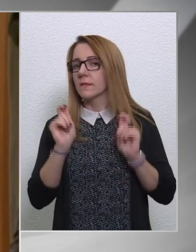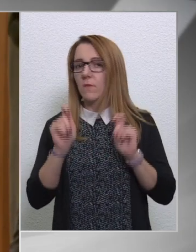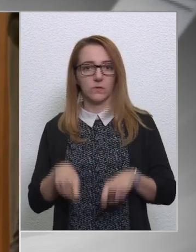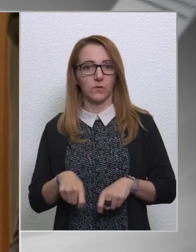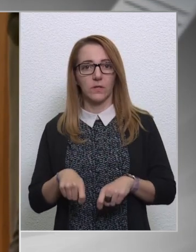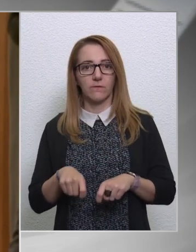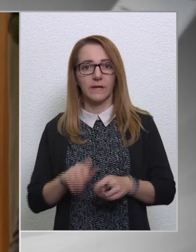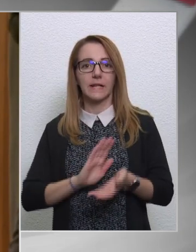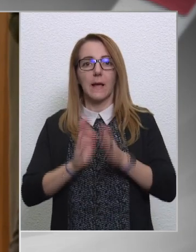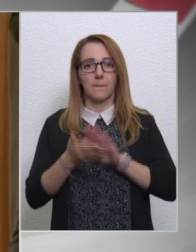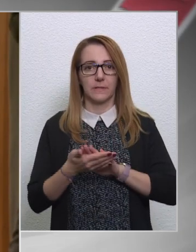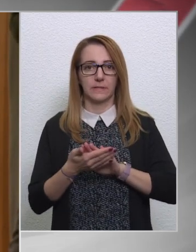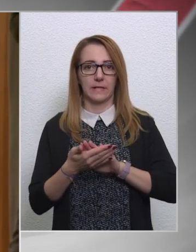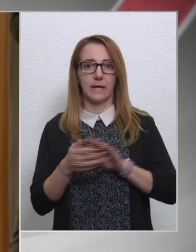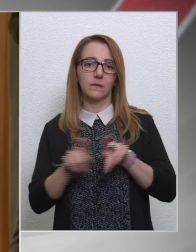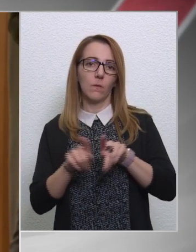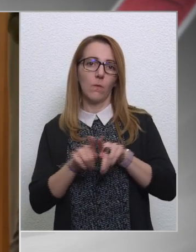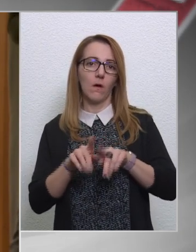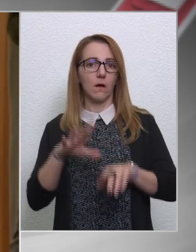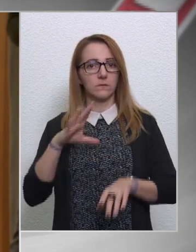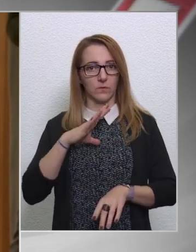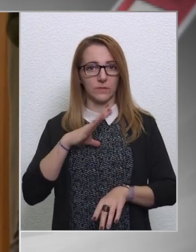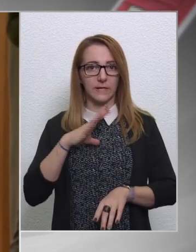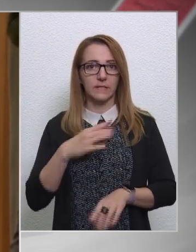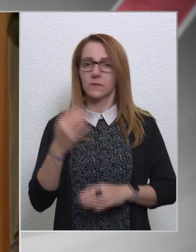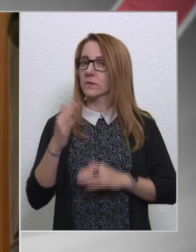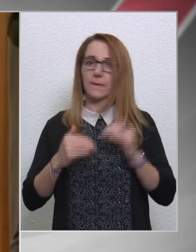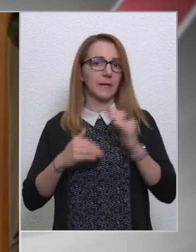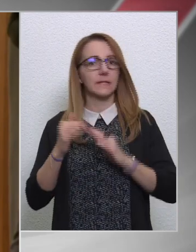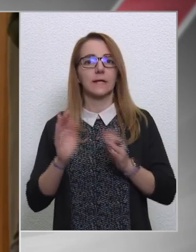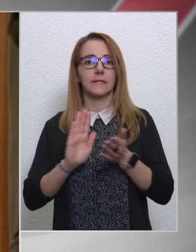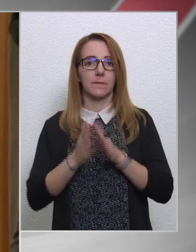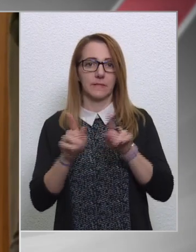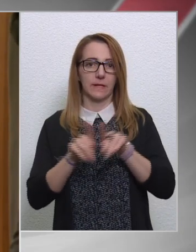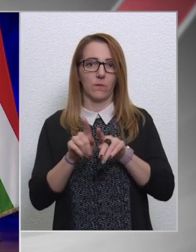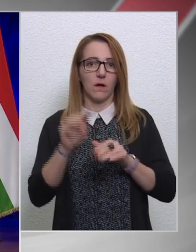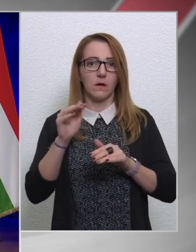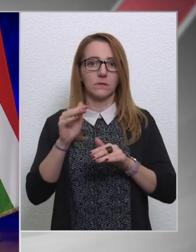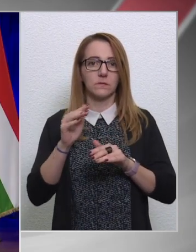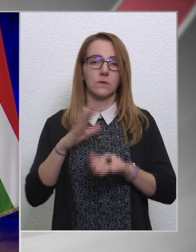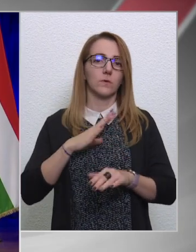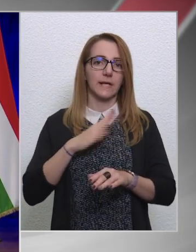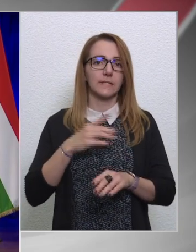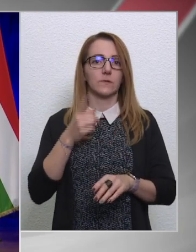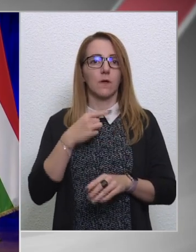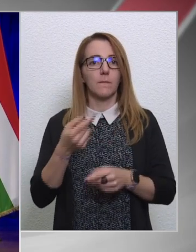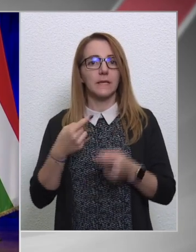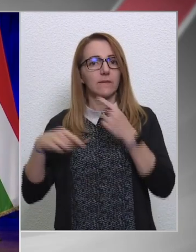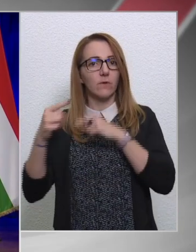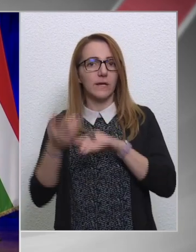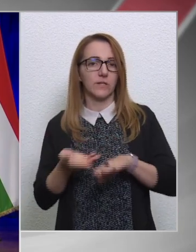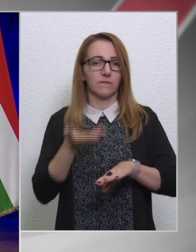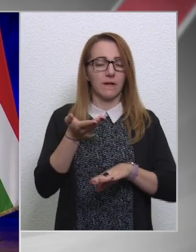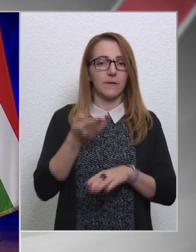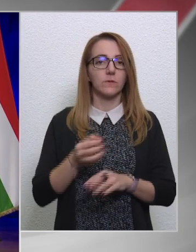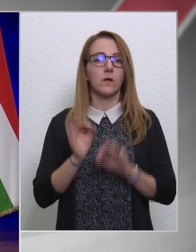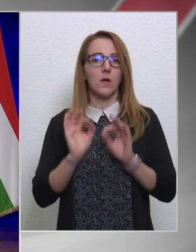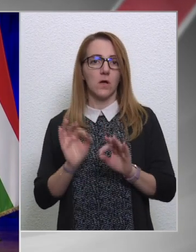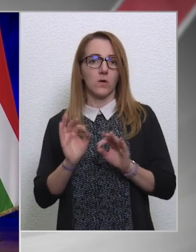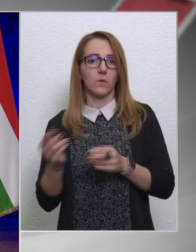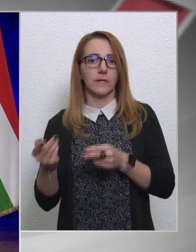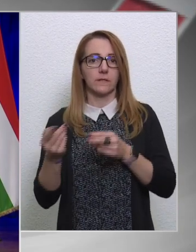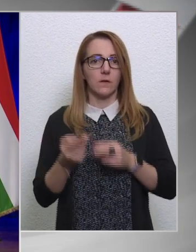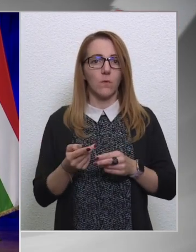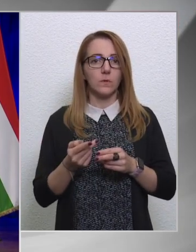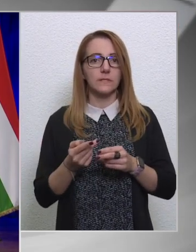végre minden olyan kockázatot, kockázatot, nem kezeltek minden olyan kockázatot, amik kifogásként merültek fel, itt konkrétan felhozták